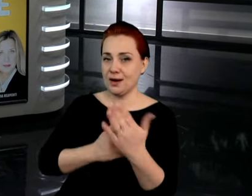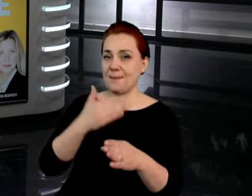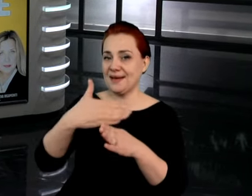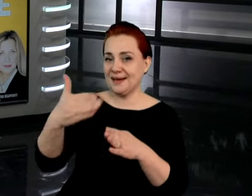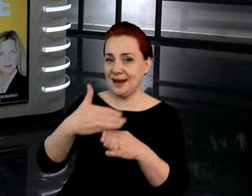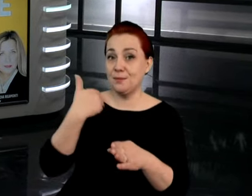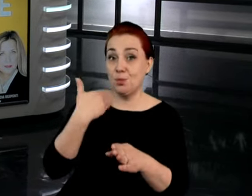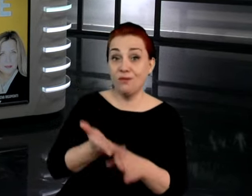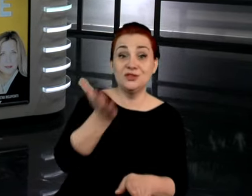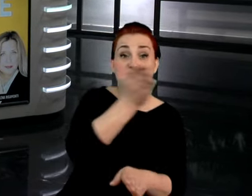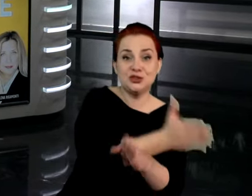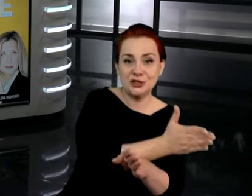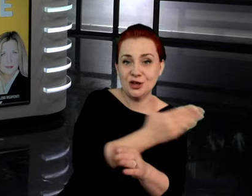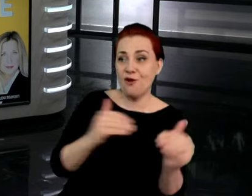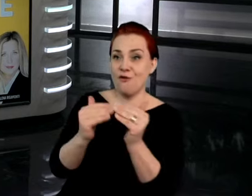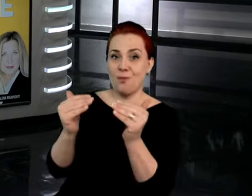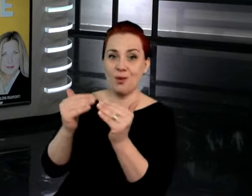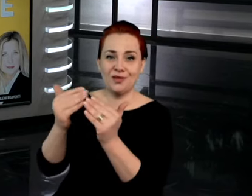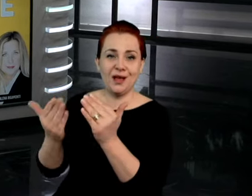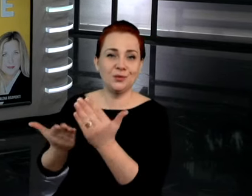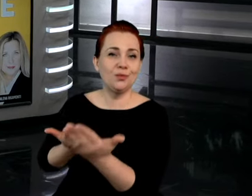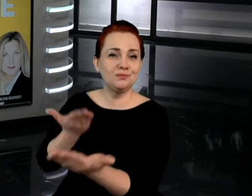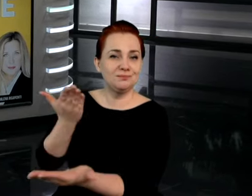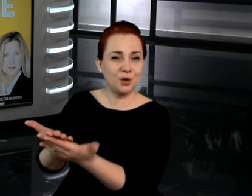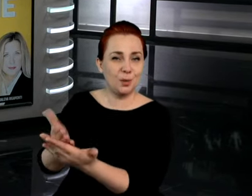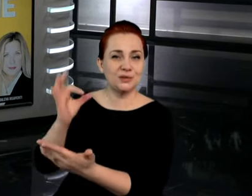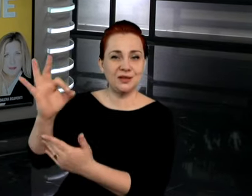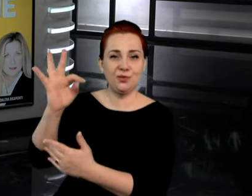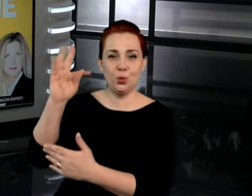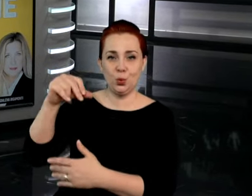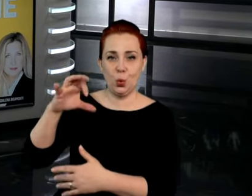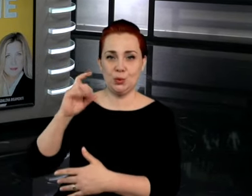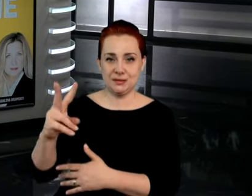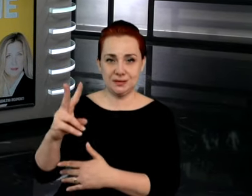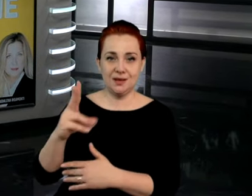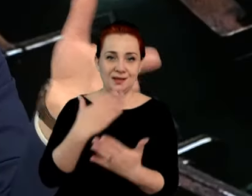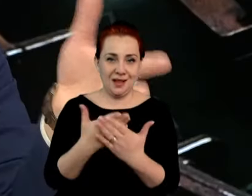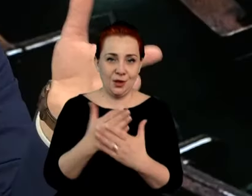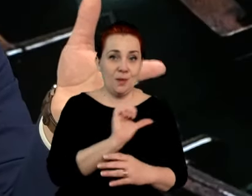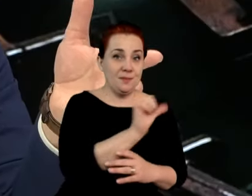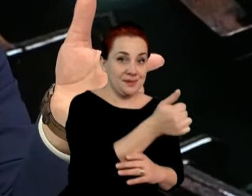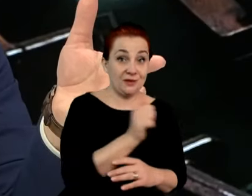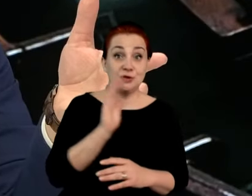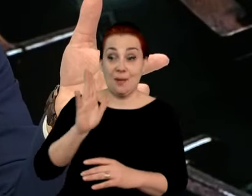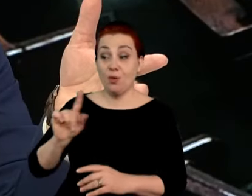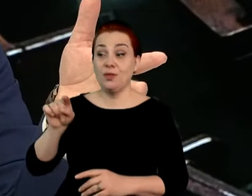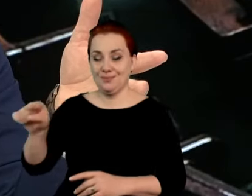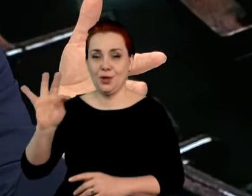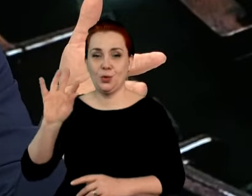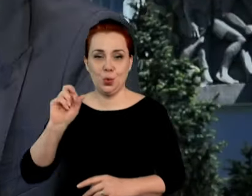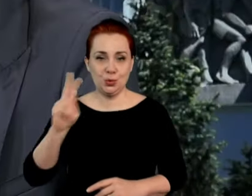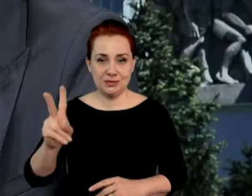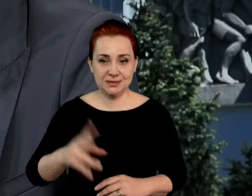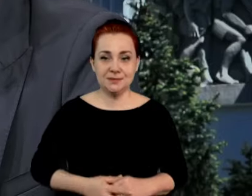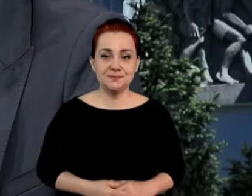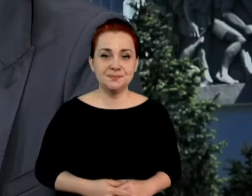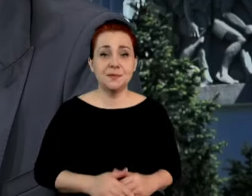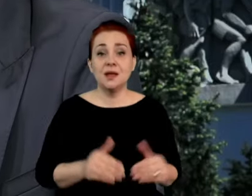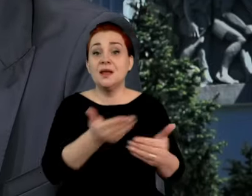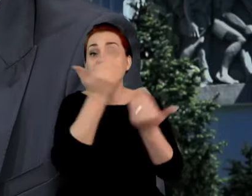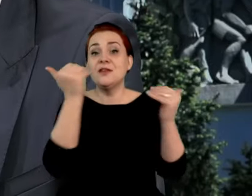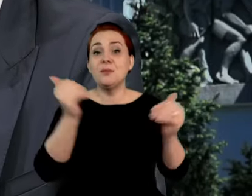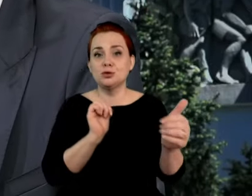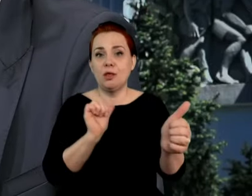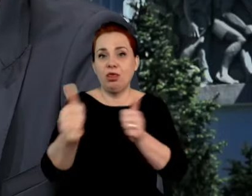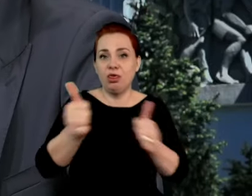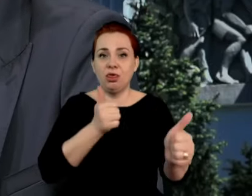niż Donald Tusk swój program kredytowy, więc może przywróćmy kolejność chronologii tych wydarzeń. ale tak ta kampania będzie wyglądała. Nie wiem, być może Donald Tusk będzie się ścigał z tymi